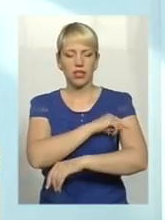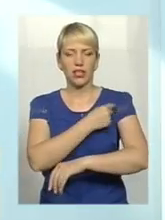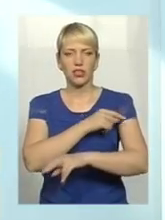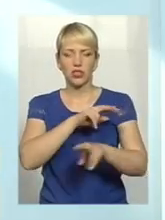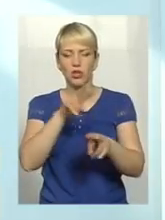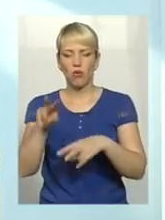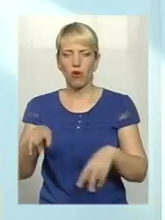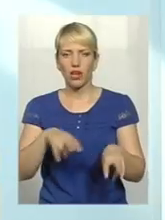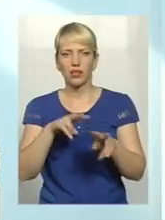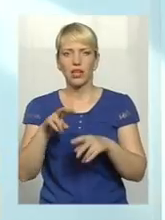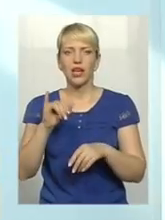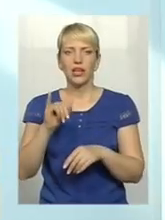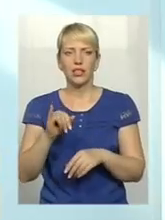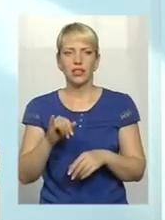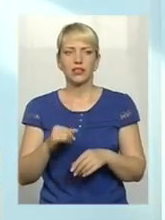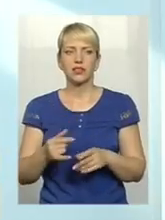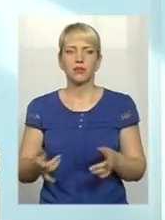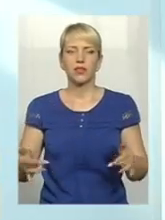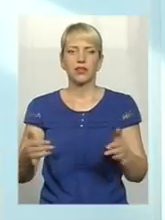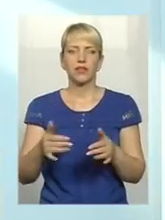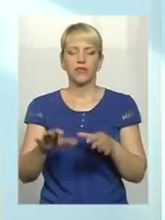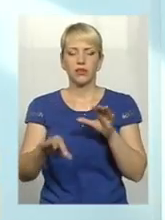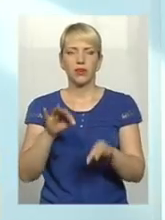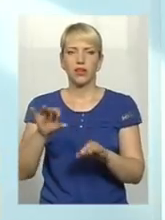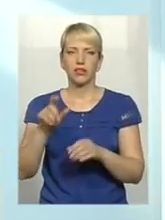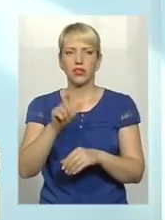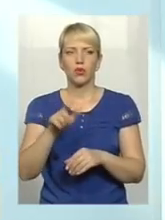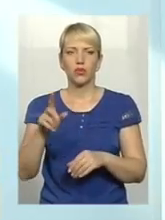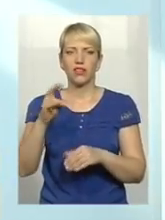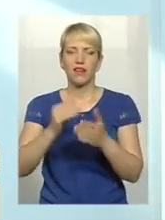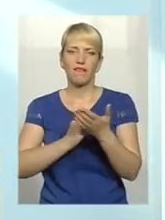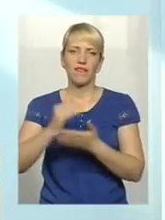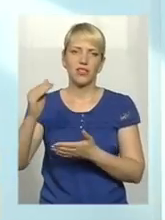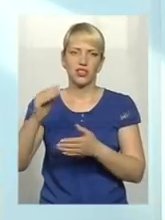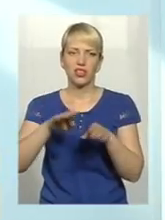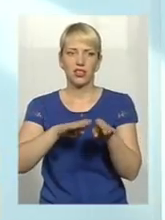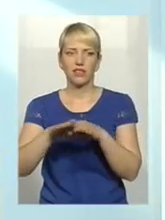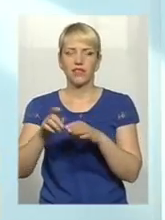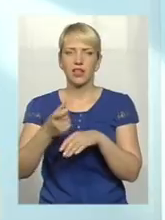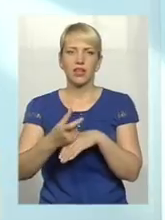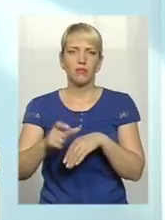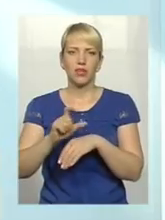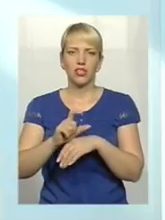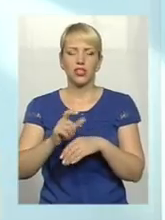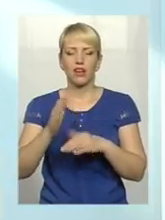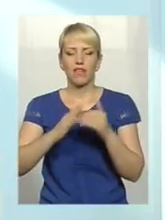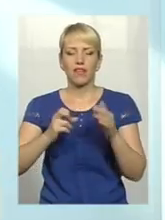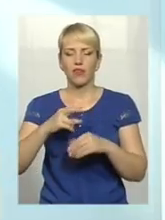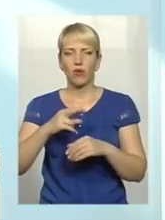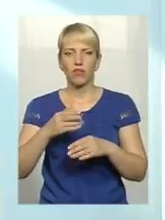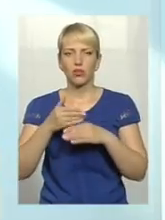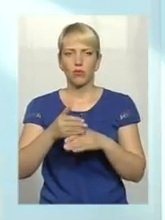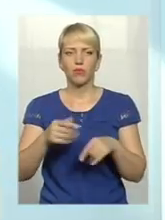відбираються пацієнти на вищі рівні. Тобто, більш кваліфікована допомога надається таким чином.